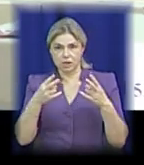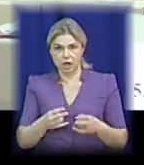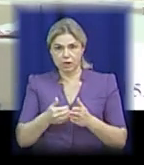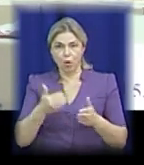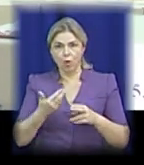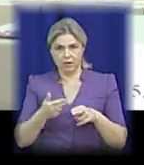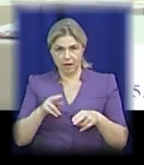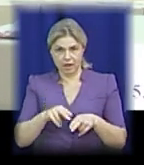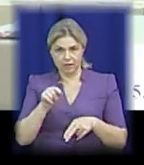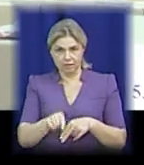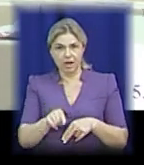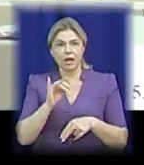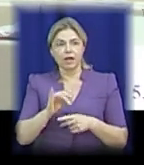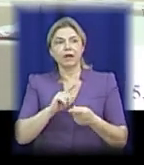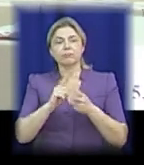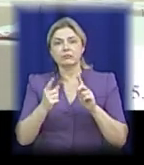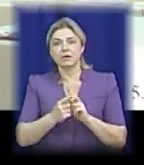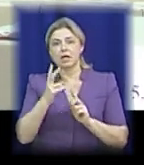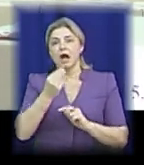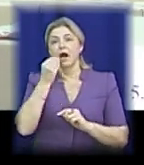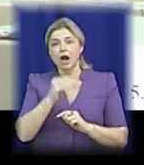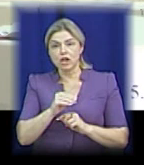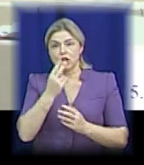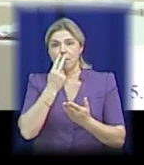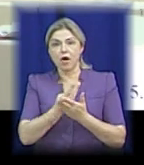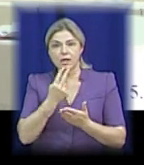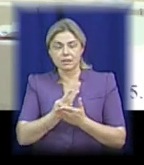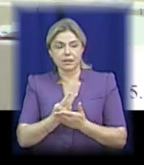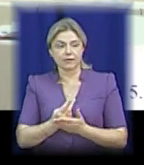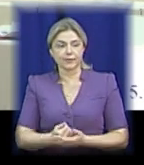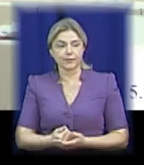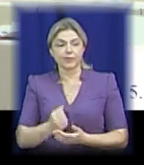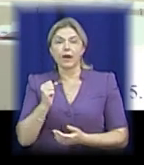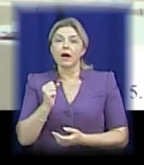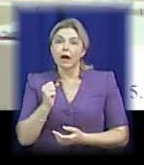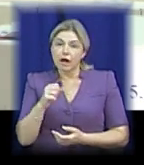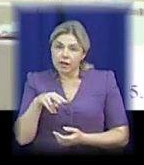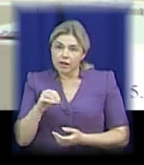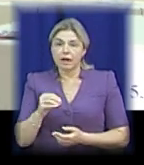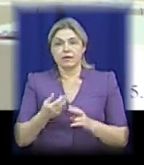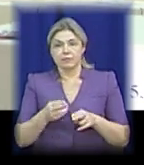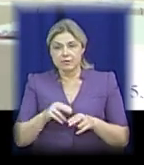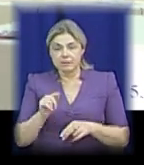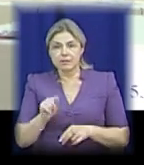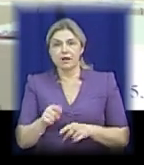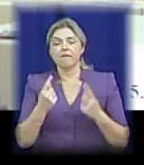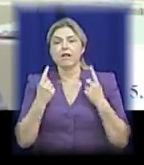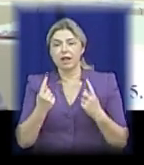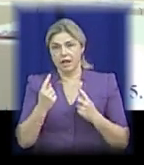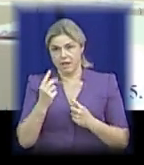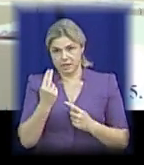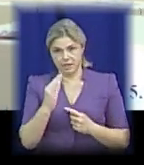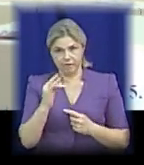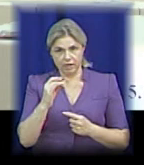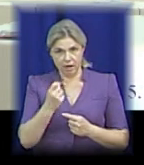людьми. Це, звісно, кращий показник по всій нашій державі, але це велика цифра,